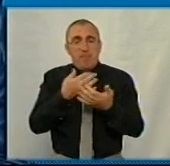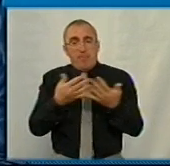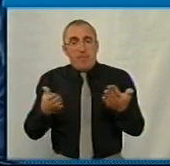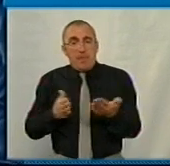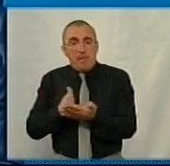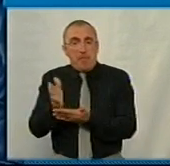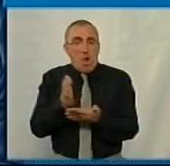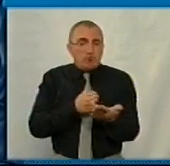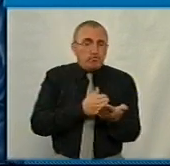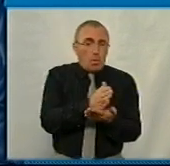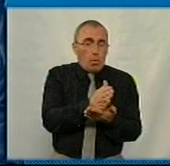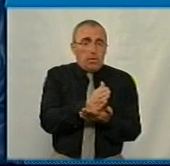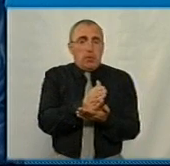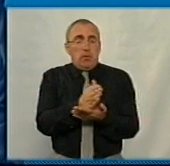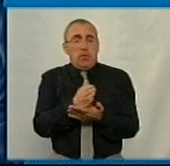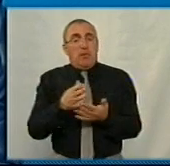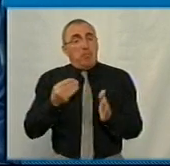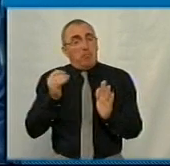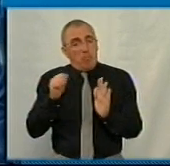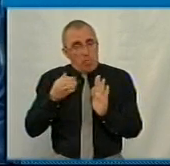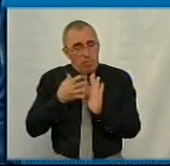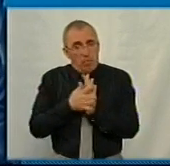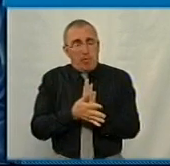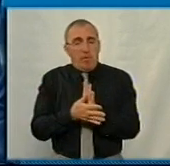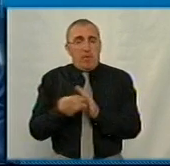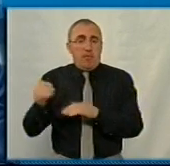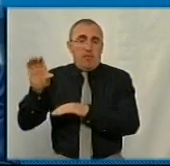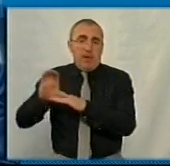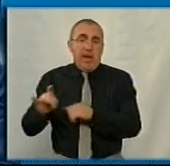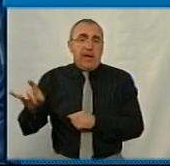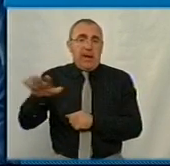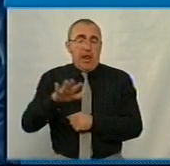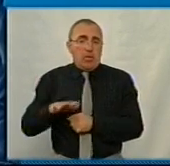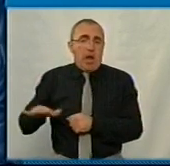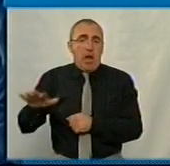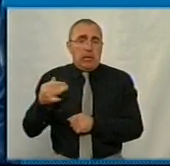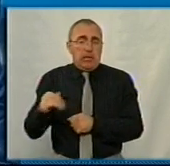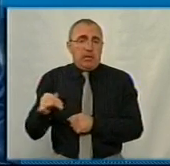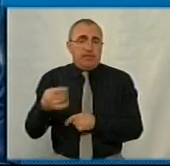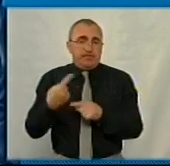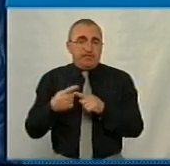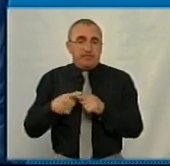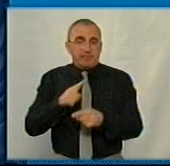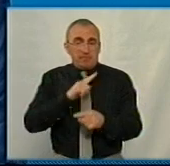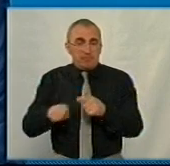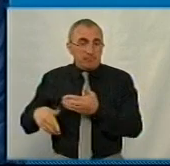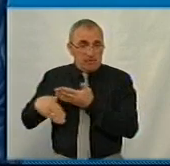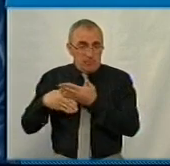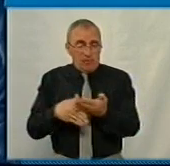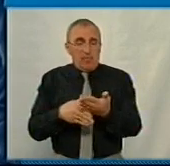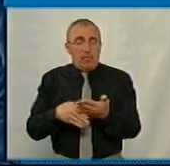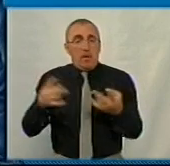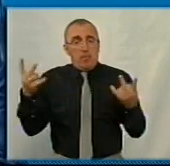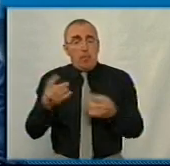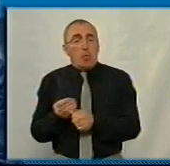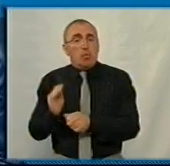маршрутизацію, а на це може бути витрачено певний ресурс вже регіональний. Оскільки та ж сама служба екстреної медичної допомоги потребує